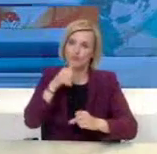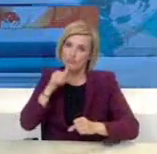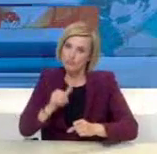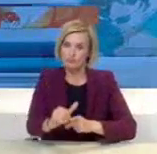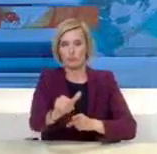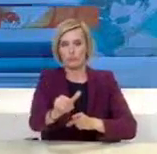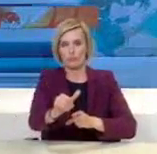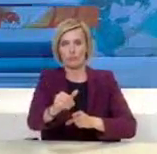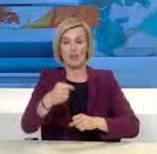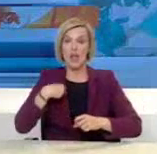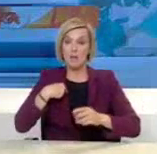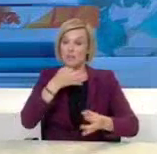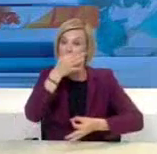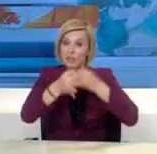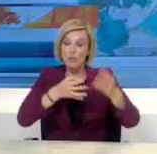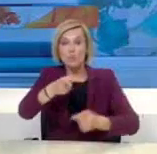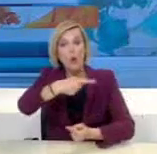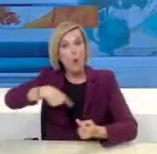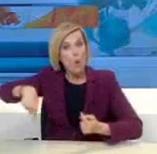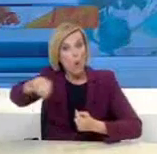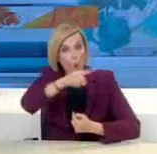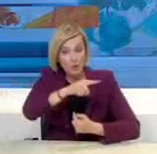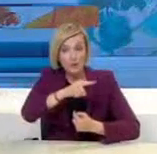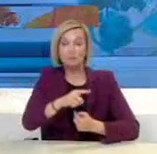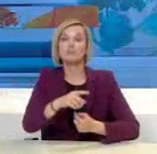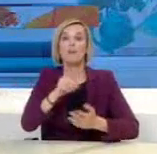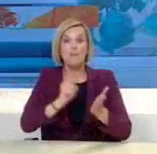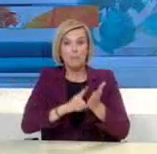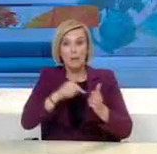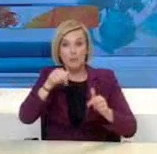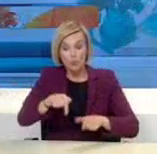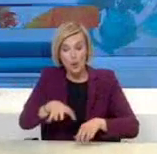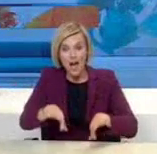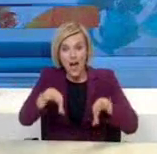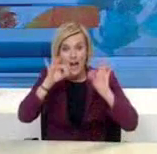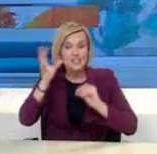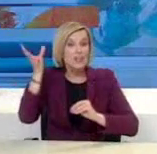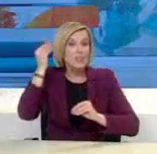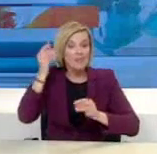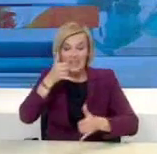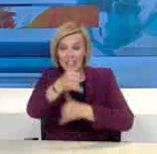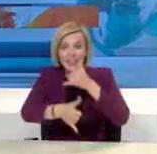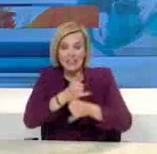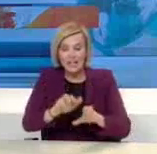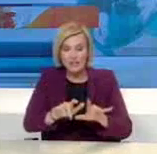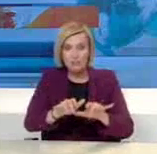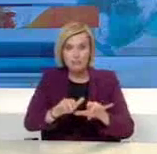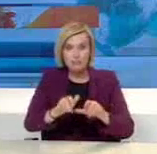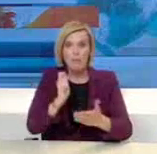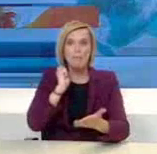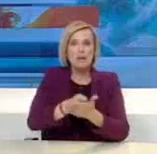Ενθαρρύνουμε τους πολίτες να πραγματοποιούν τις συναλλαγές τους με το δημόσιο ηλεκτρονικά. Με εγκύκλιο του Υπουργείου Εσωτερικών